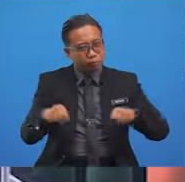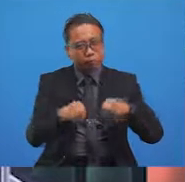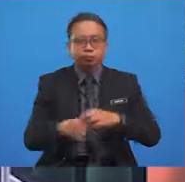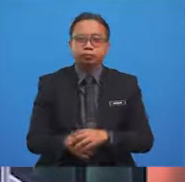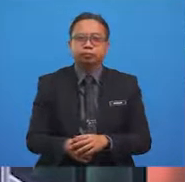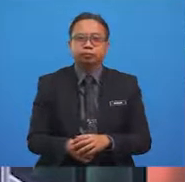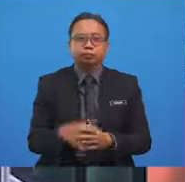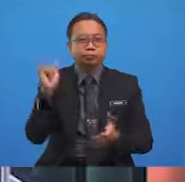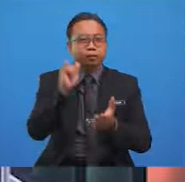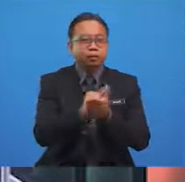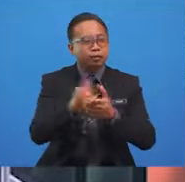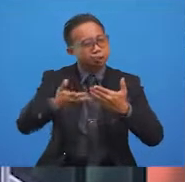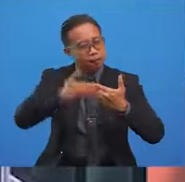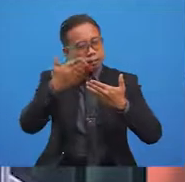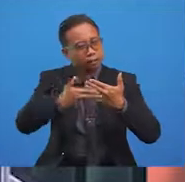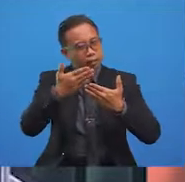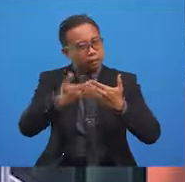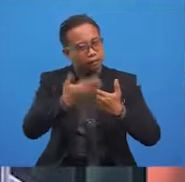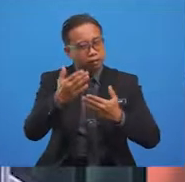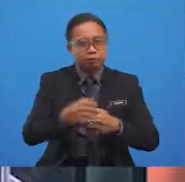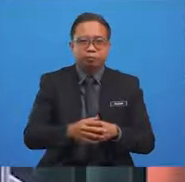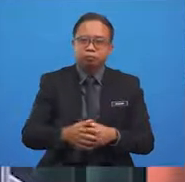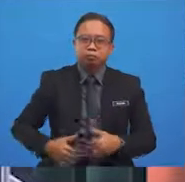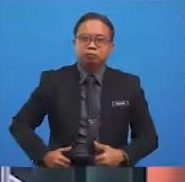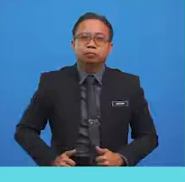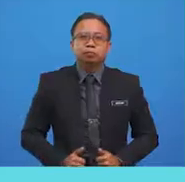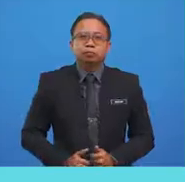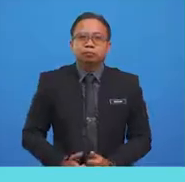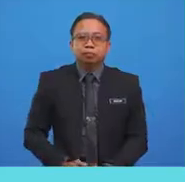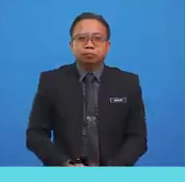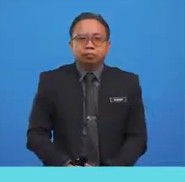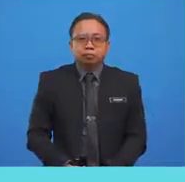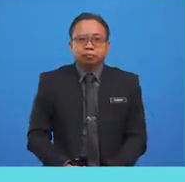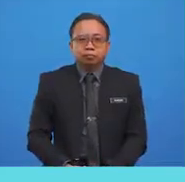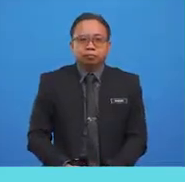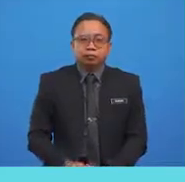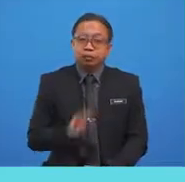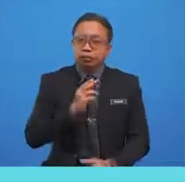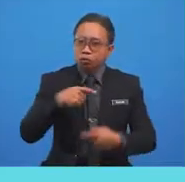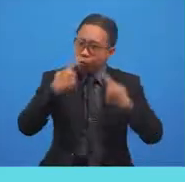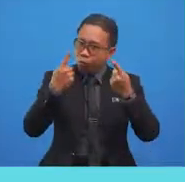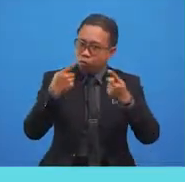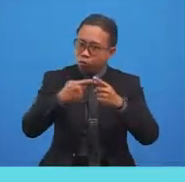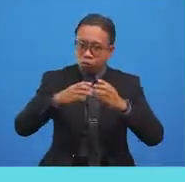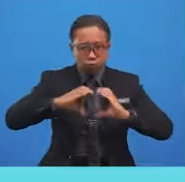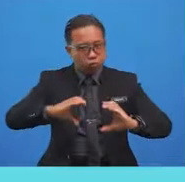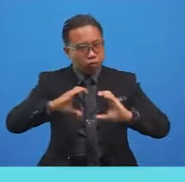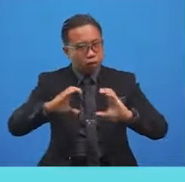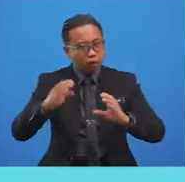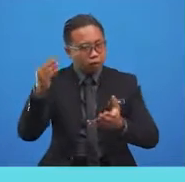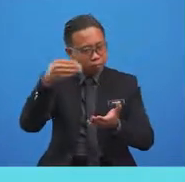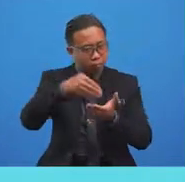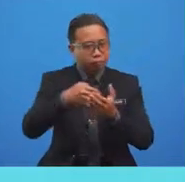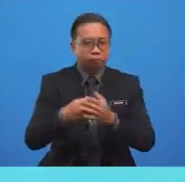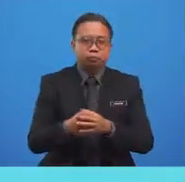This is easy-peasy lemon squeezy. I am going to try this one here.